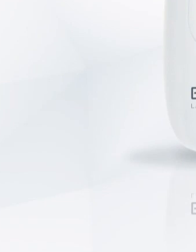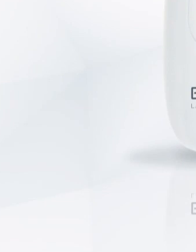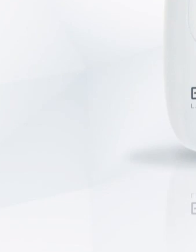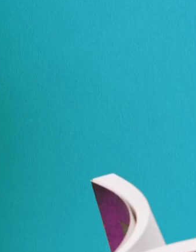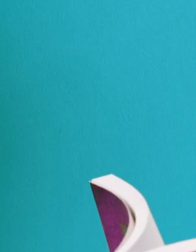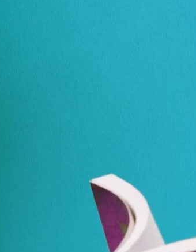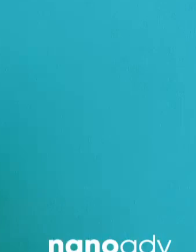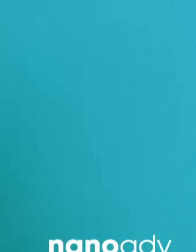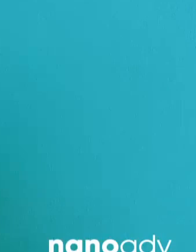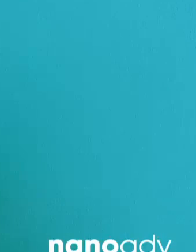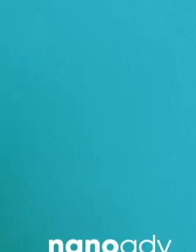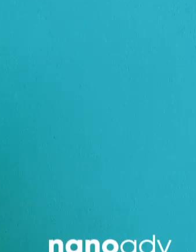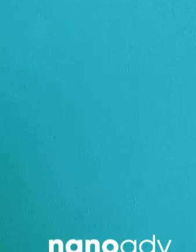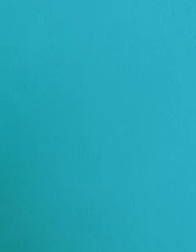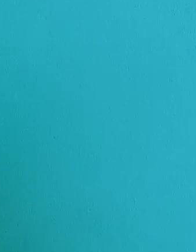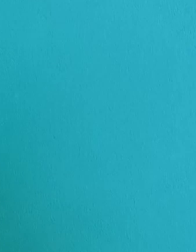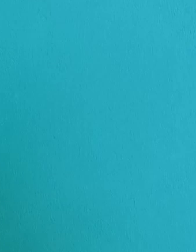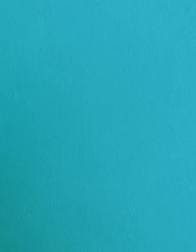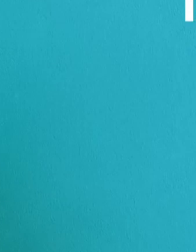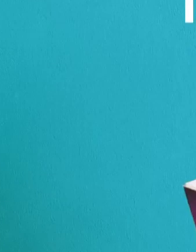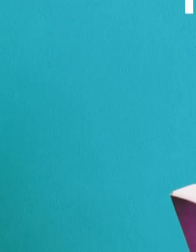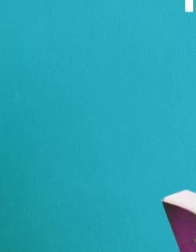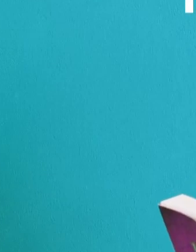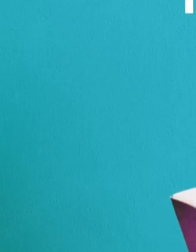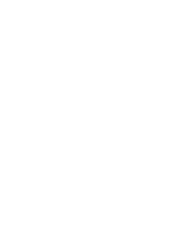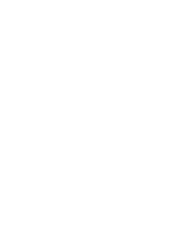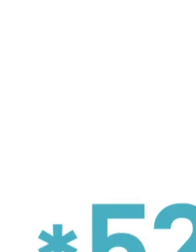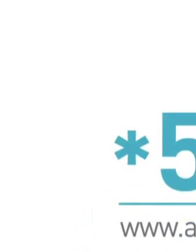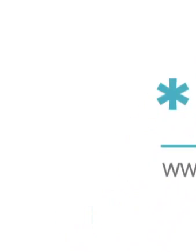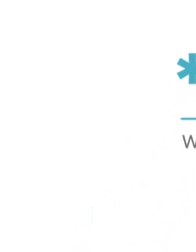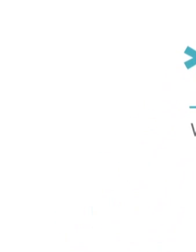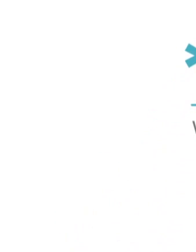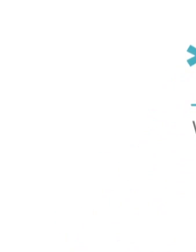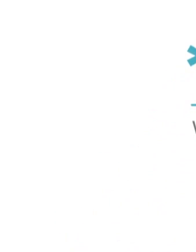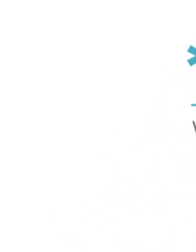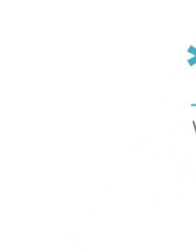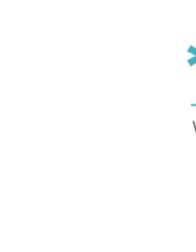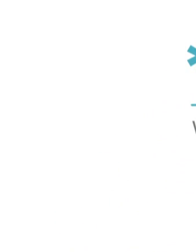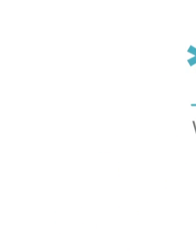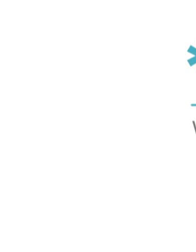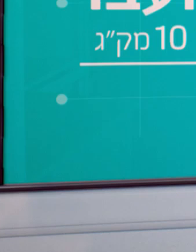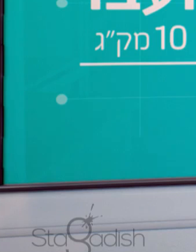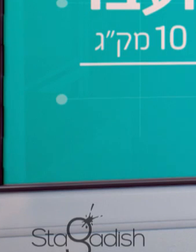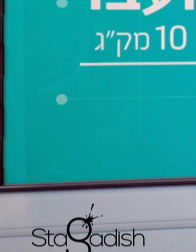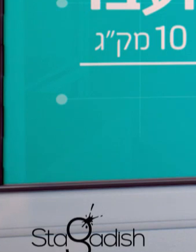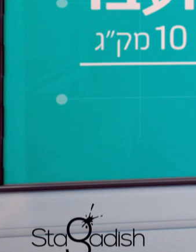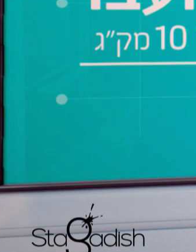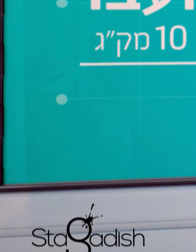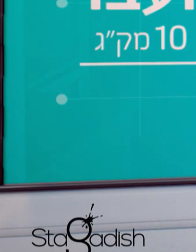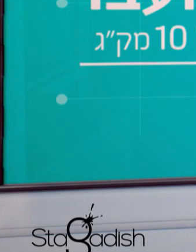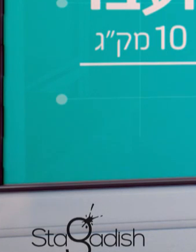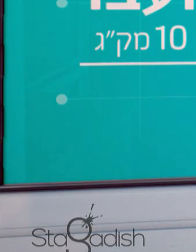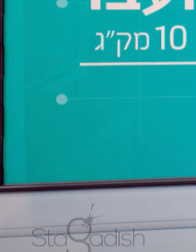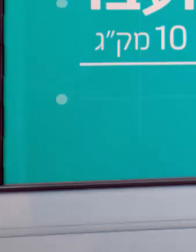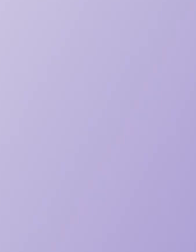-לייזר. כשאחושים חדים יותר, אתם טובים יותר. מכשירי שמיעה מבית אודיומדיק. ישראל